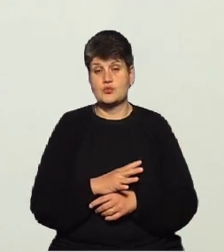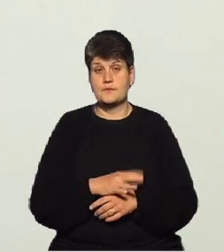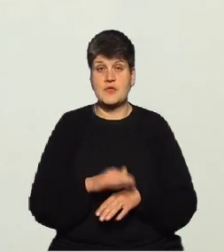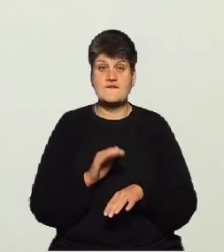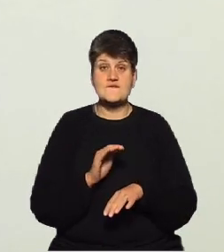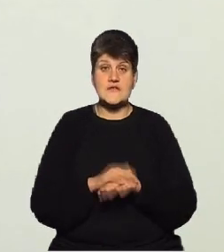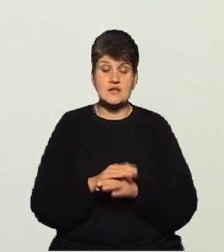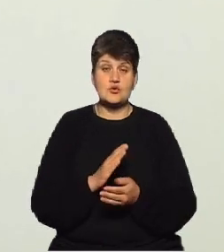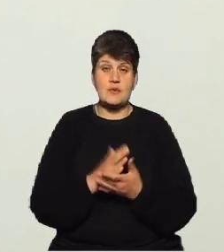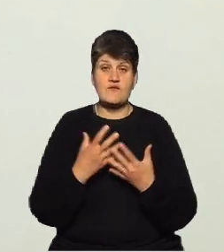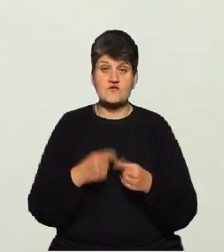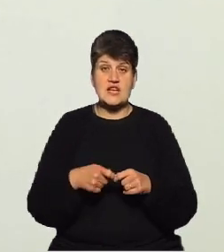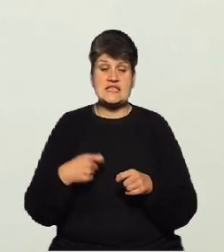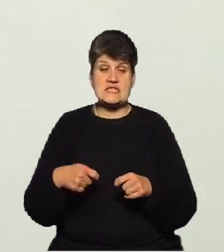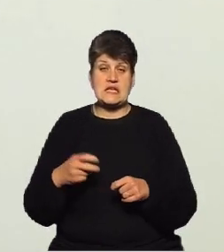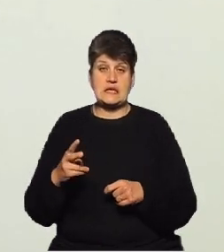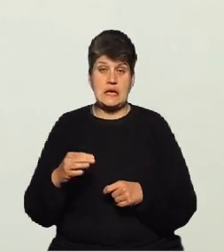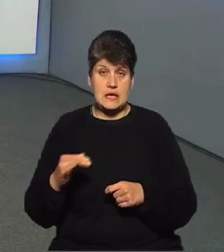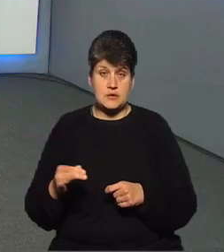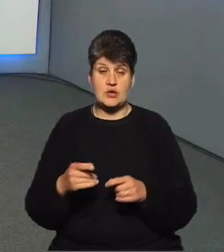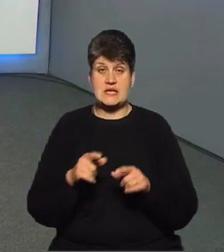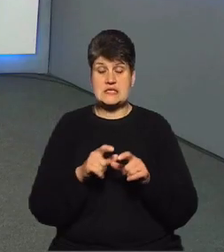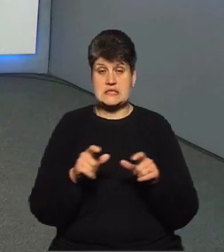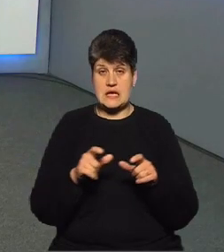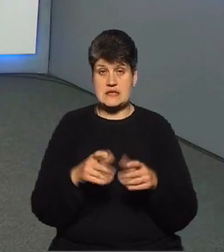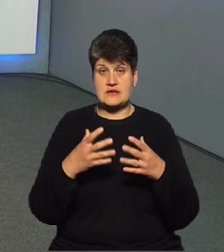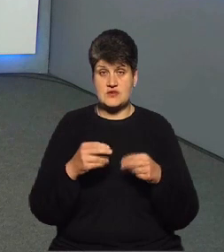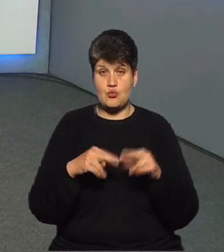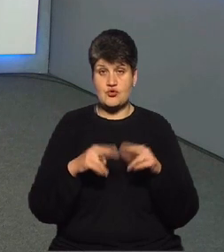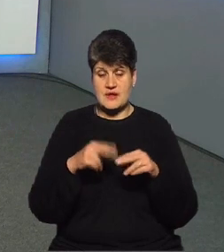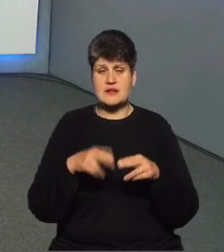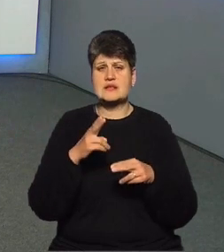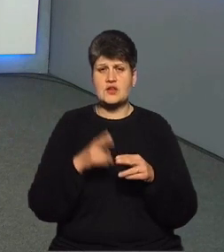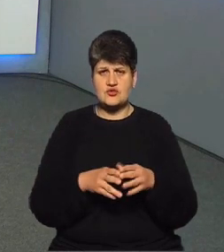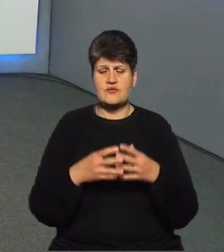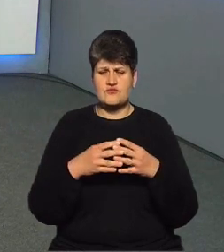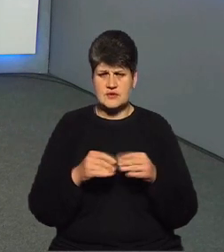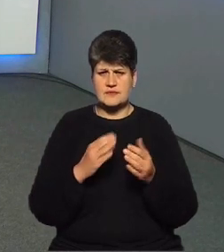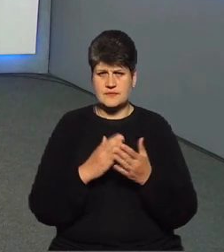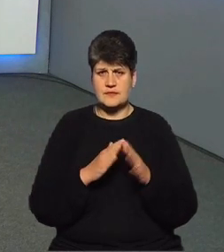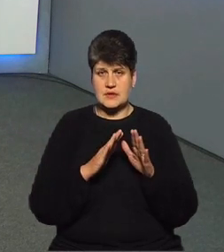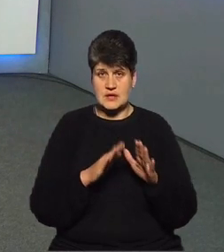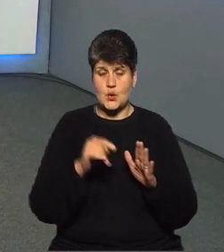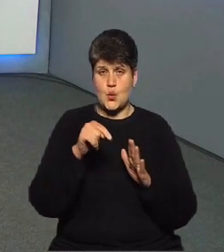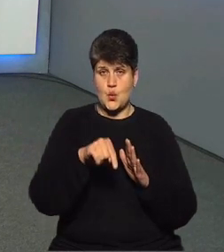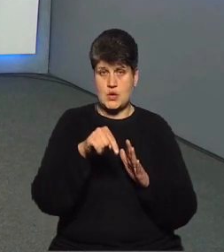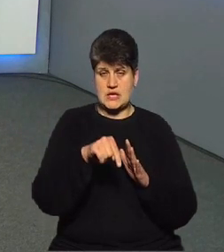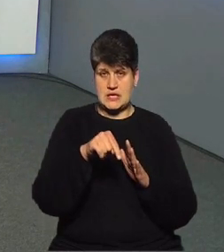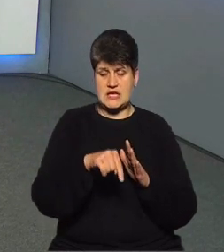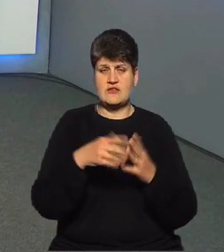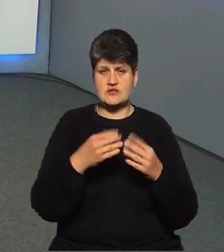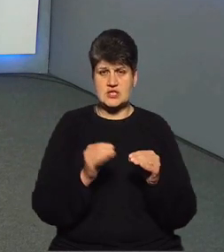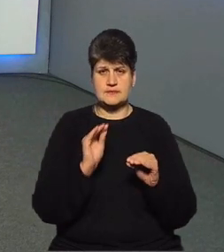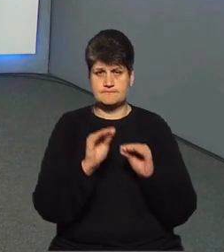затримки, хоча сама станція з незалізнення, будівельна частина вже майже закінчена, у ній вже змонтовані насосні